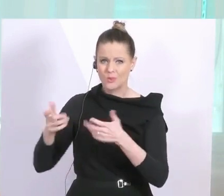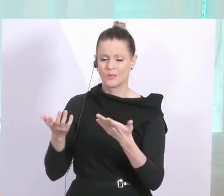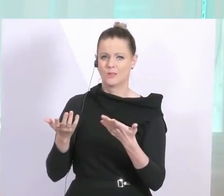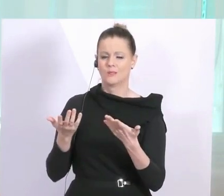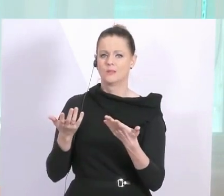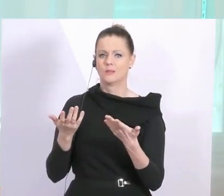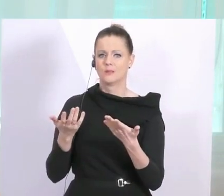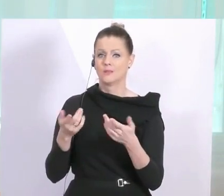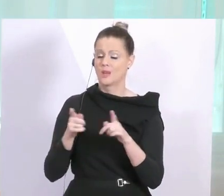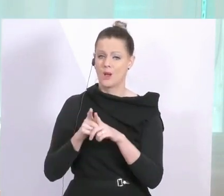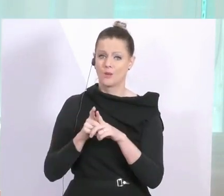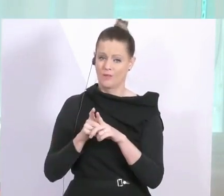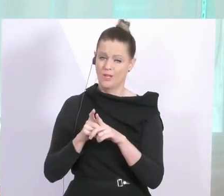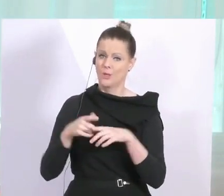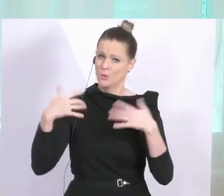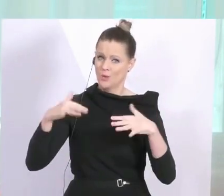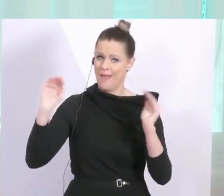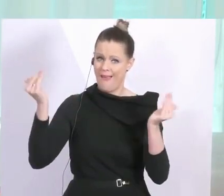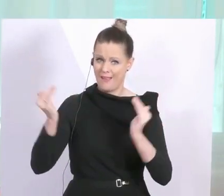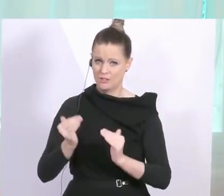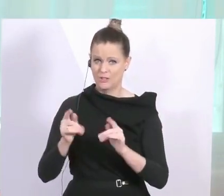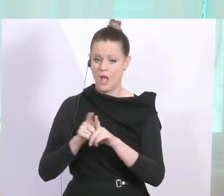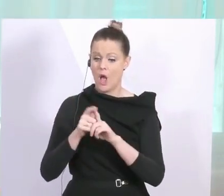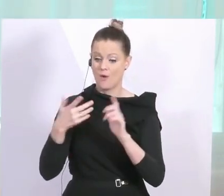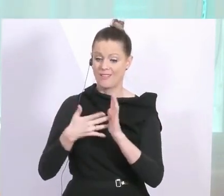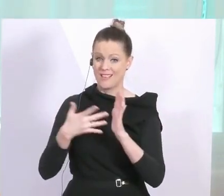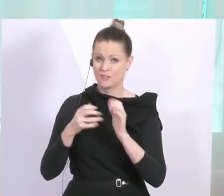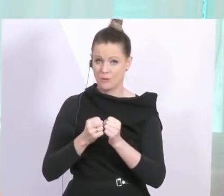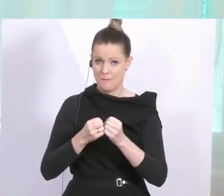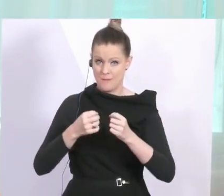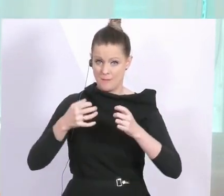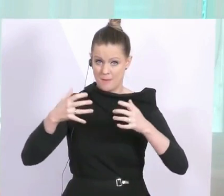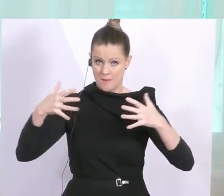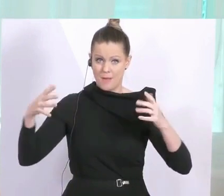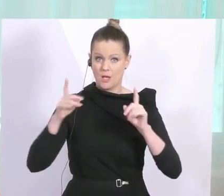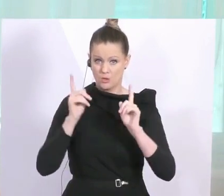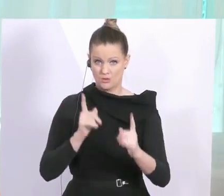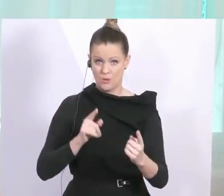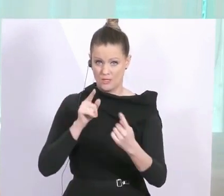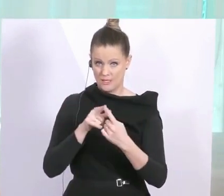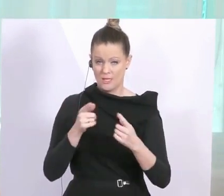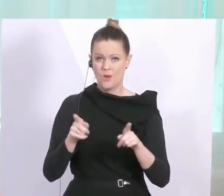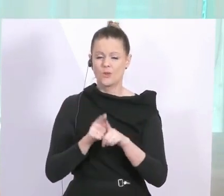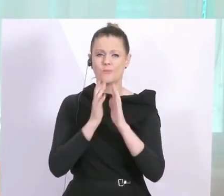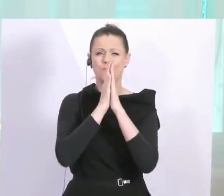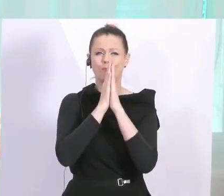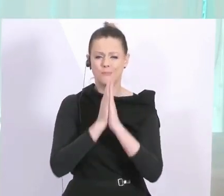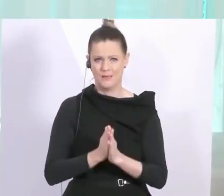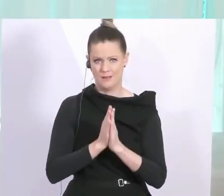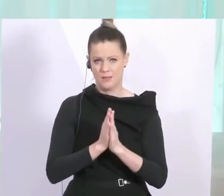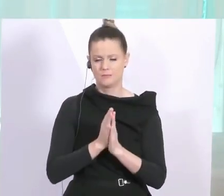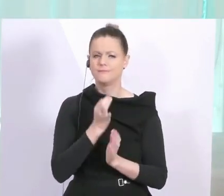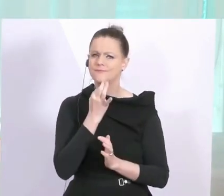Einschränkung betrifft, was den Ausbau von Testungen betrifft. Auch, und da bitte ich wirklich um